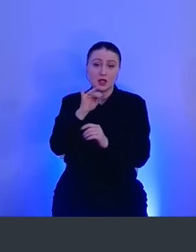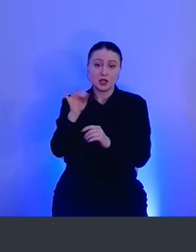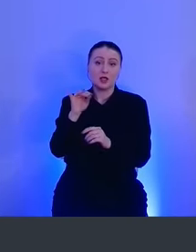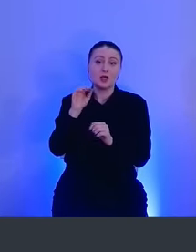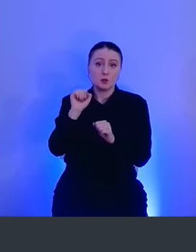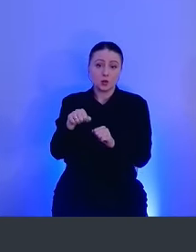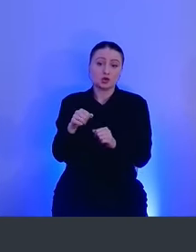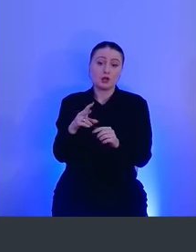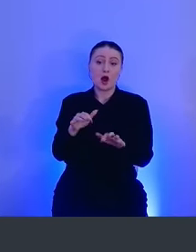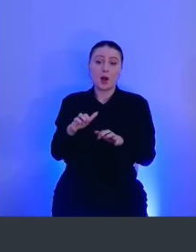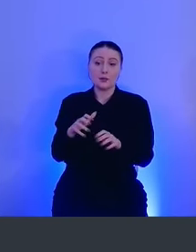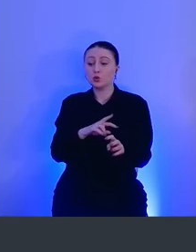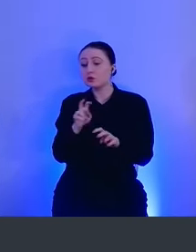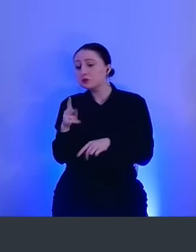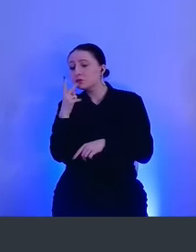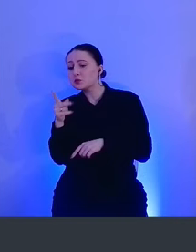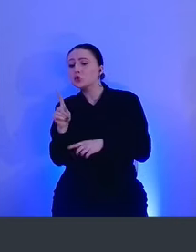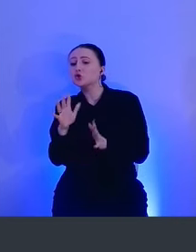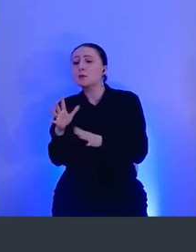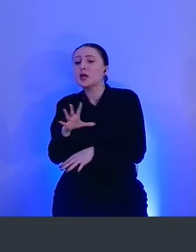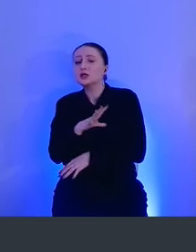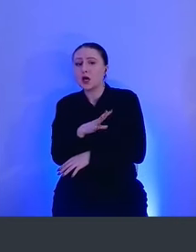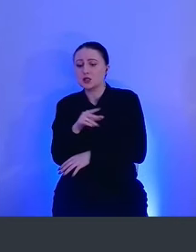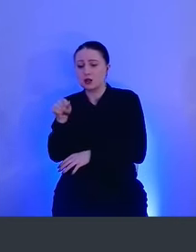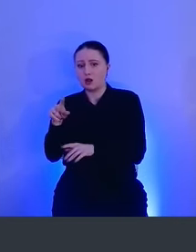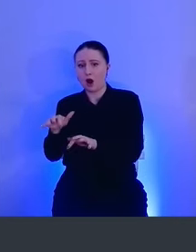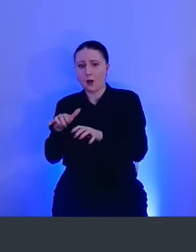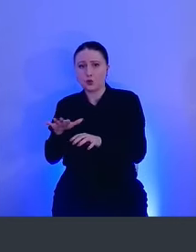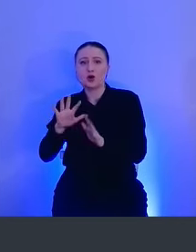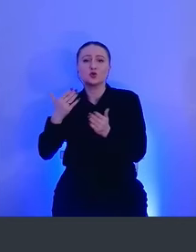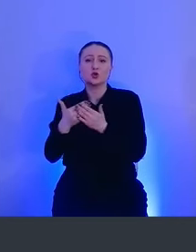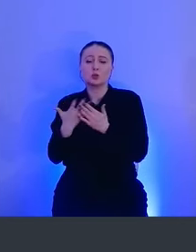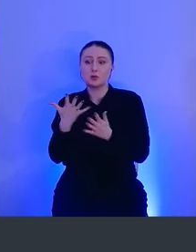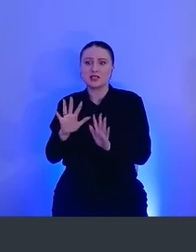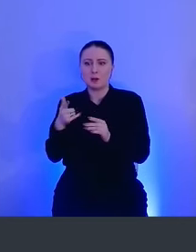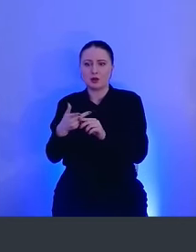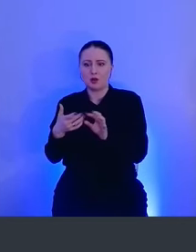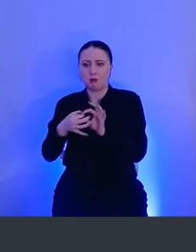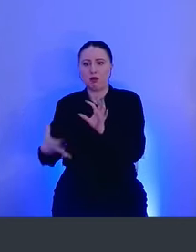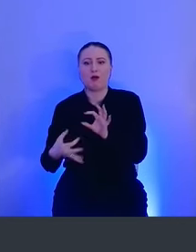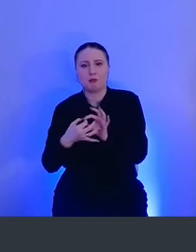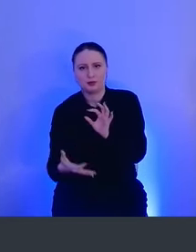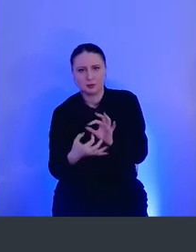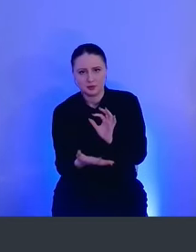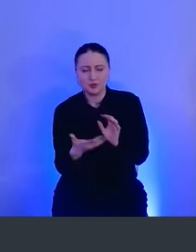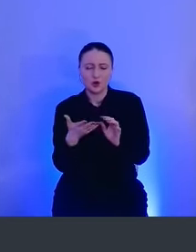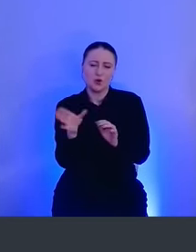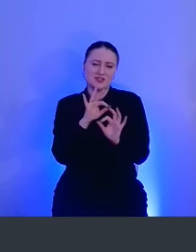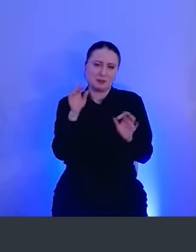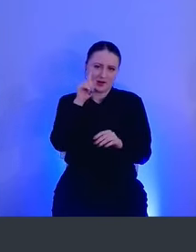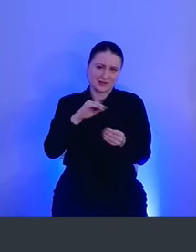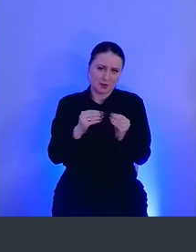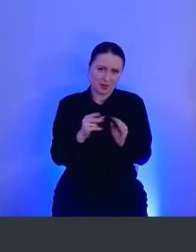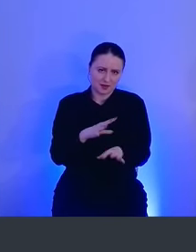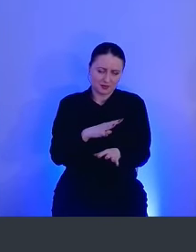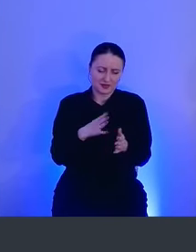потом прийти на компьютер и посмотреть, а что же происходило на нем в случае, если события отвалились. Сеть, ну, всем известные проблемы, как